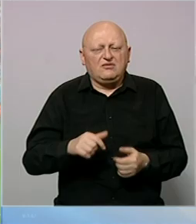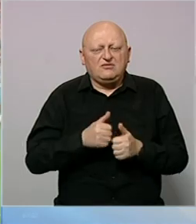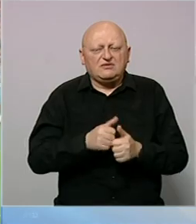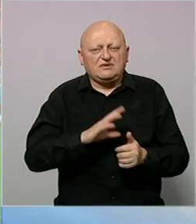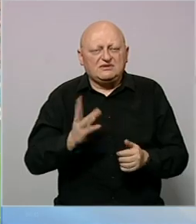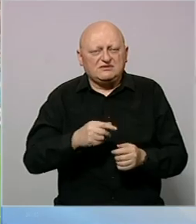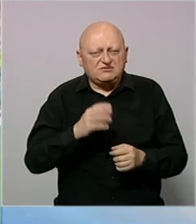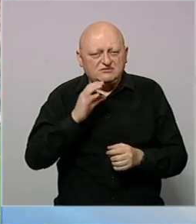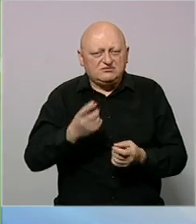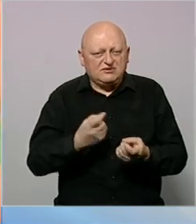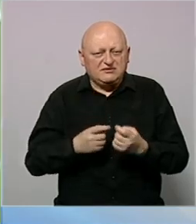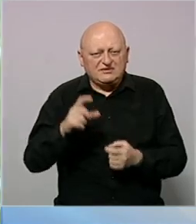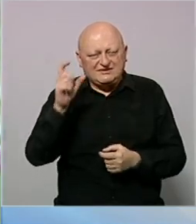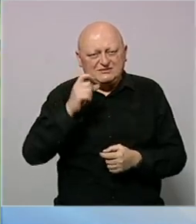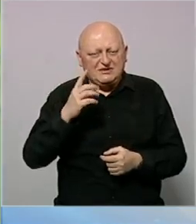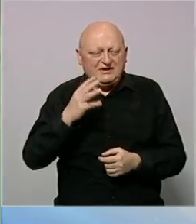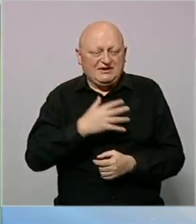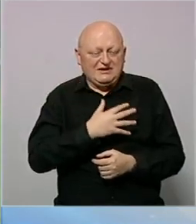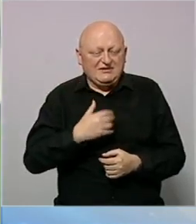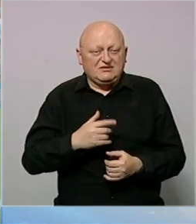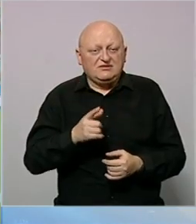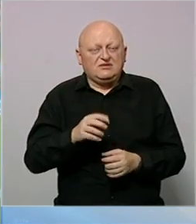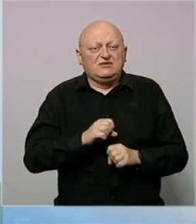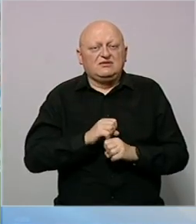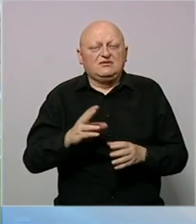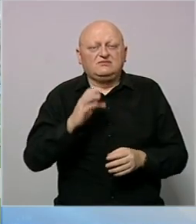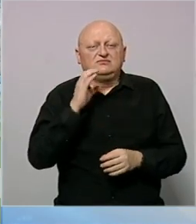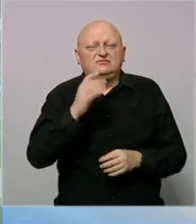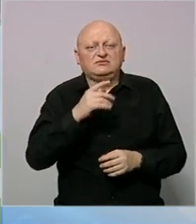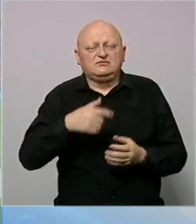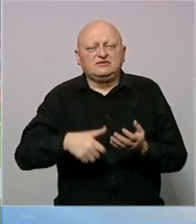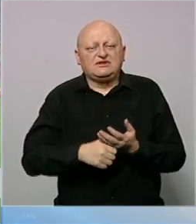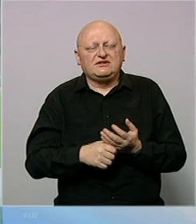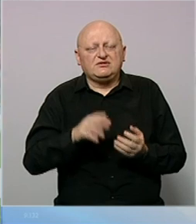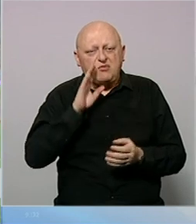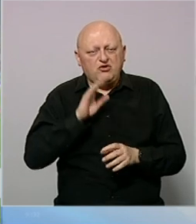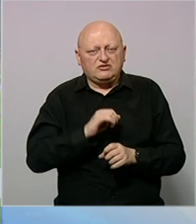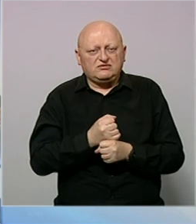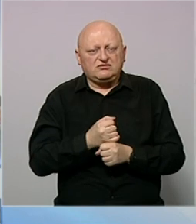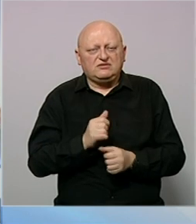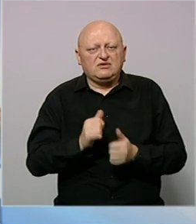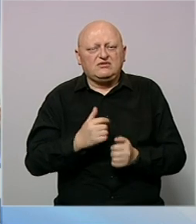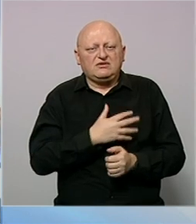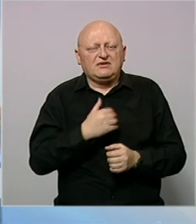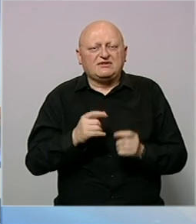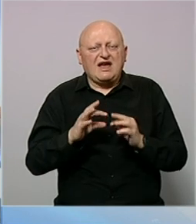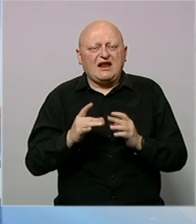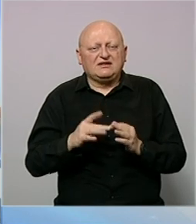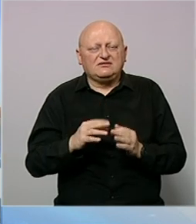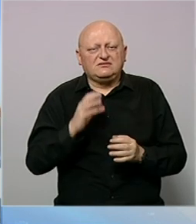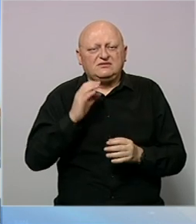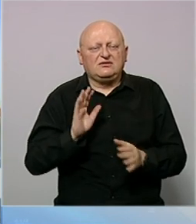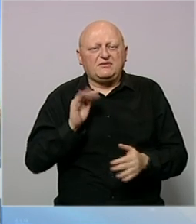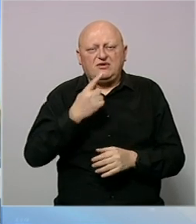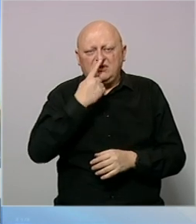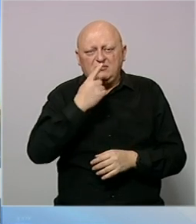sve utakmice reprezentacija Srbije i Hrvatske. Tako je prema izvješću o gledanosti TV stanica u Bosni i Hercegovini i utakmicu Hrvatska-Argentina gledalo